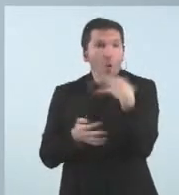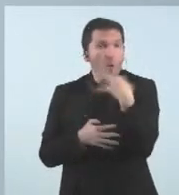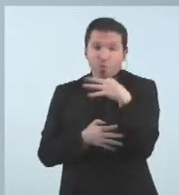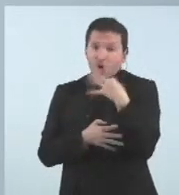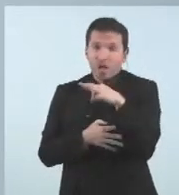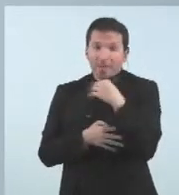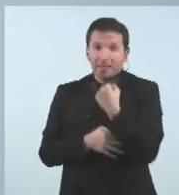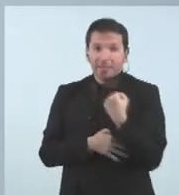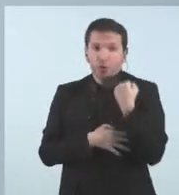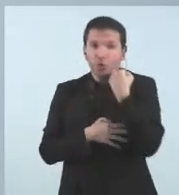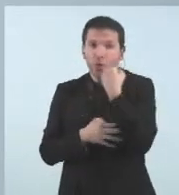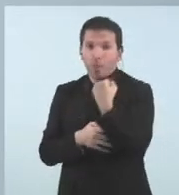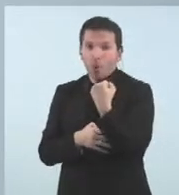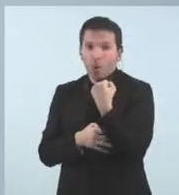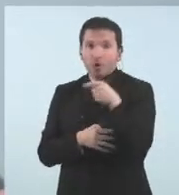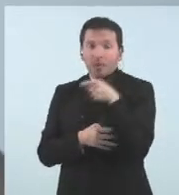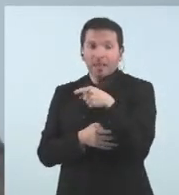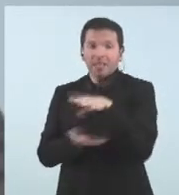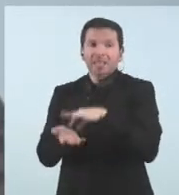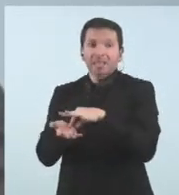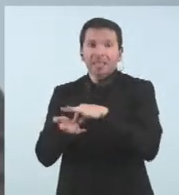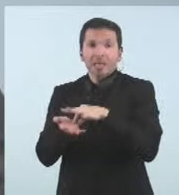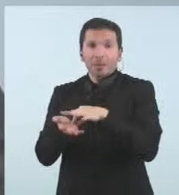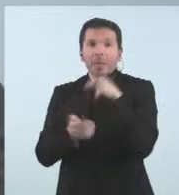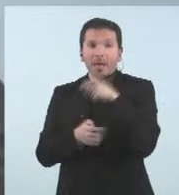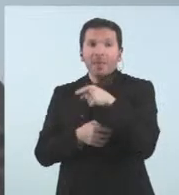del servei d'envelliment